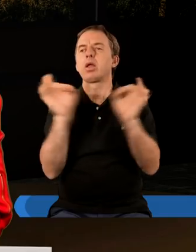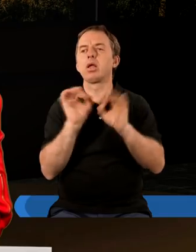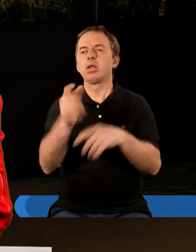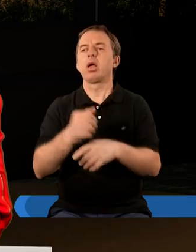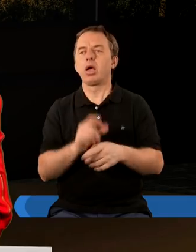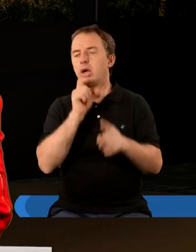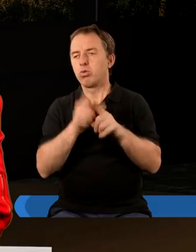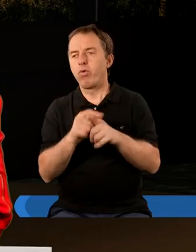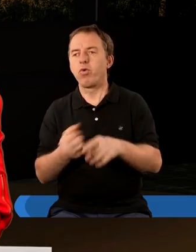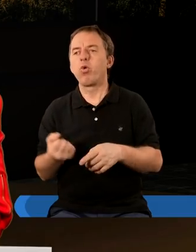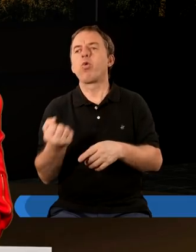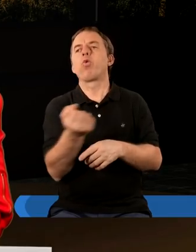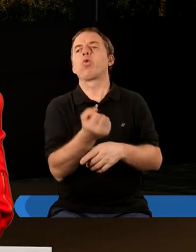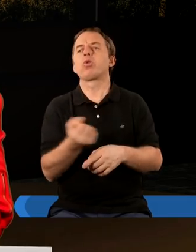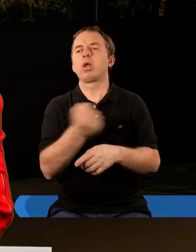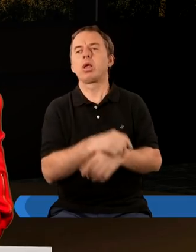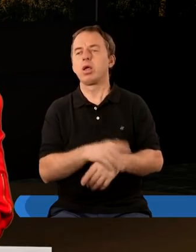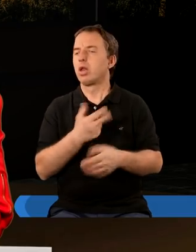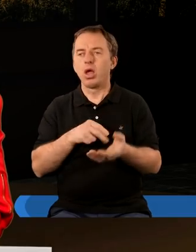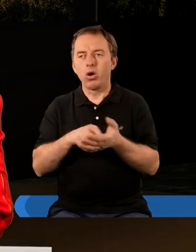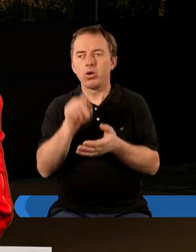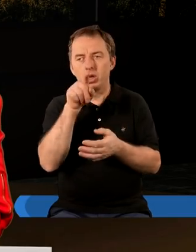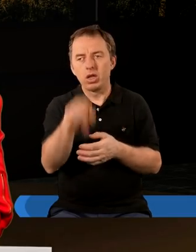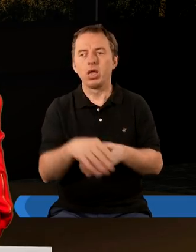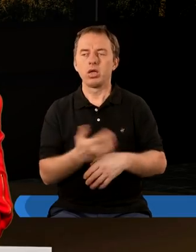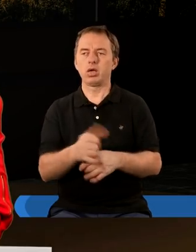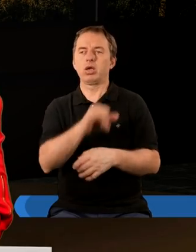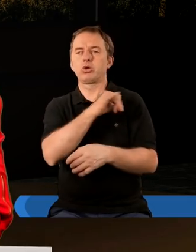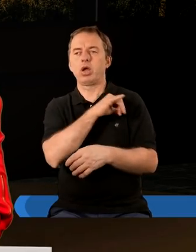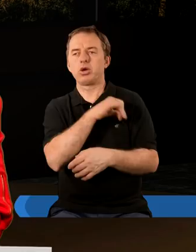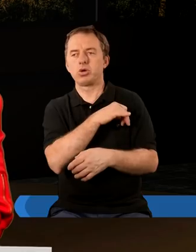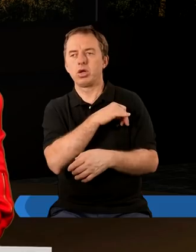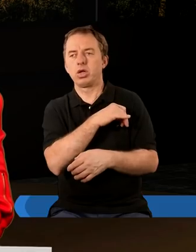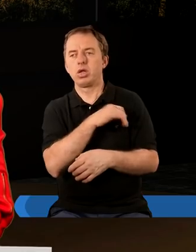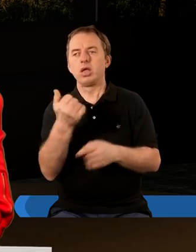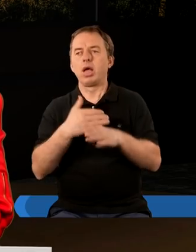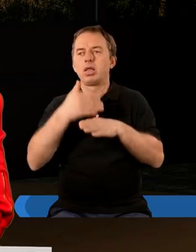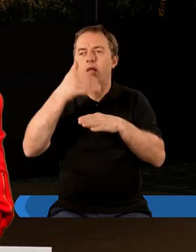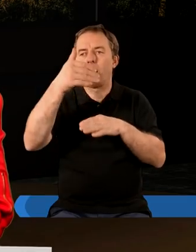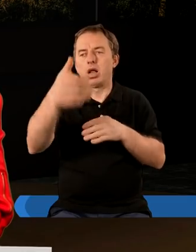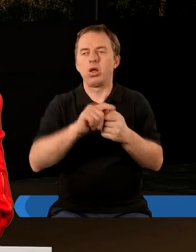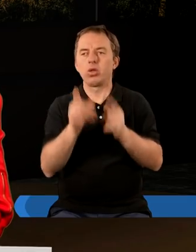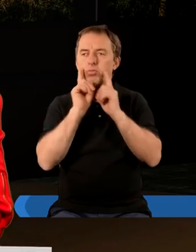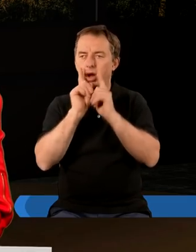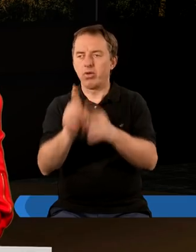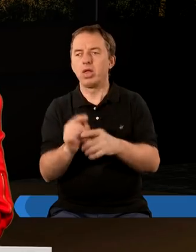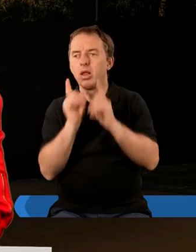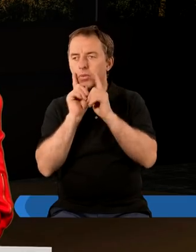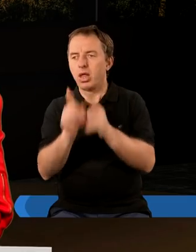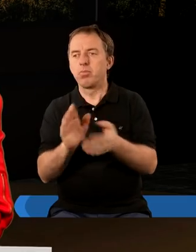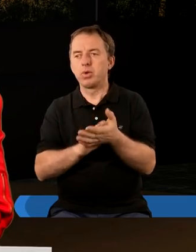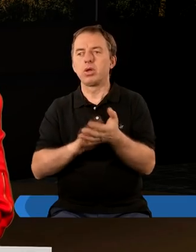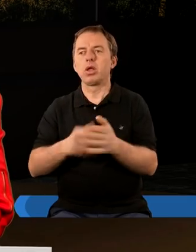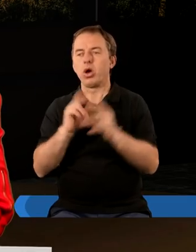Bóg takich słów używa i znowu tu nie chodzi o to jak jesteśmy grzeszni jak daleko jesteśmy od prawd ile